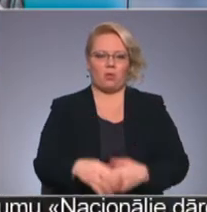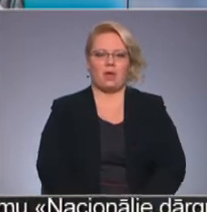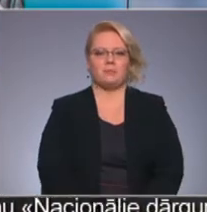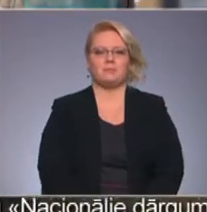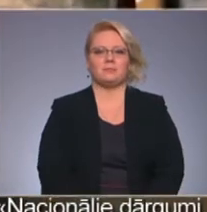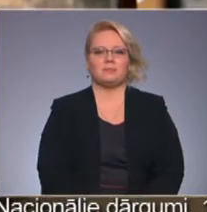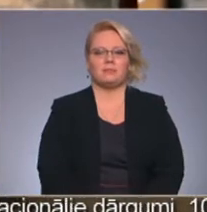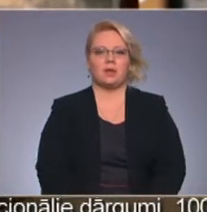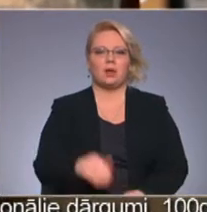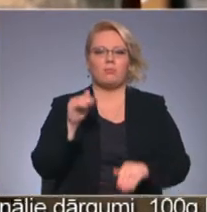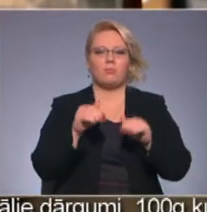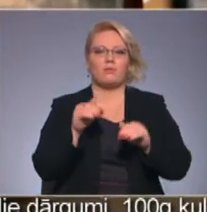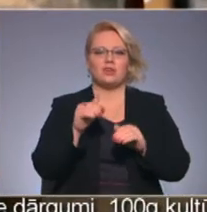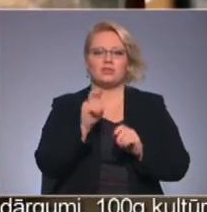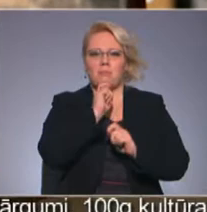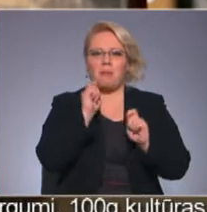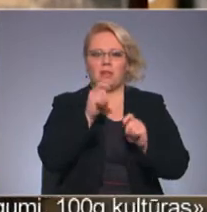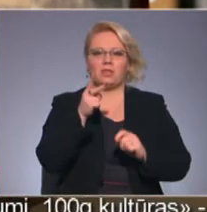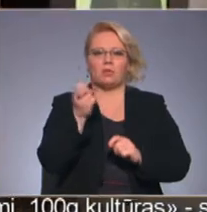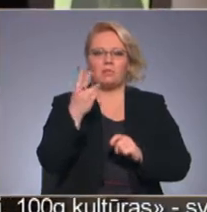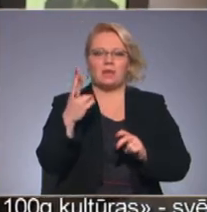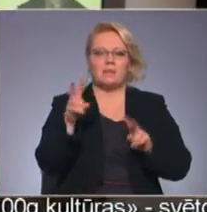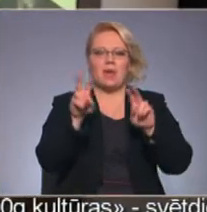PURVĪŠA BALVAS